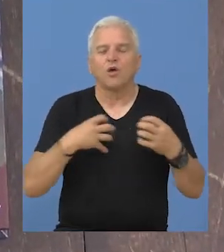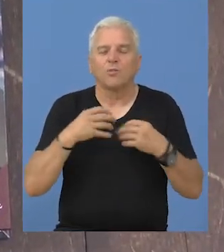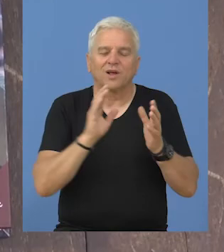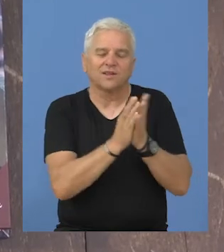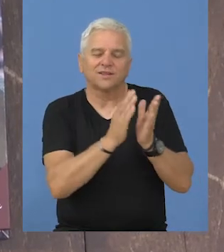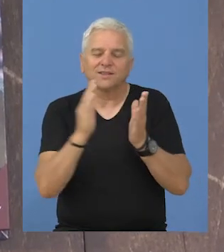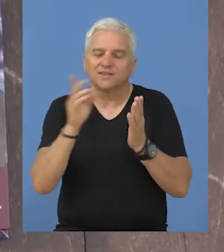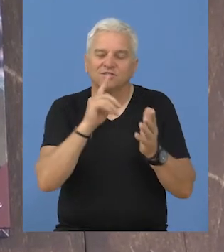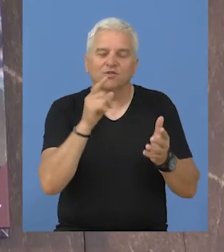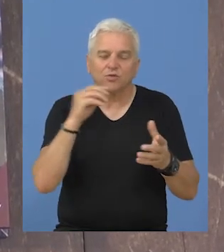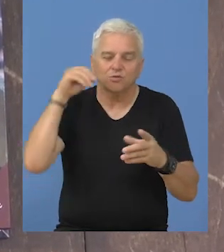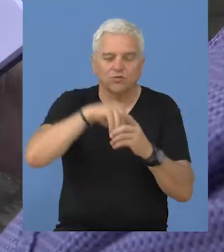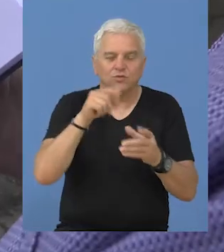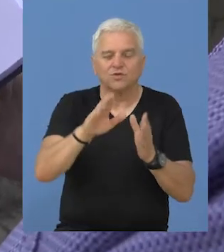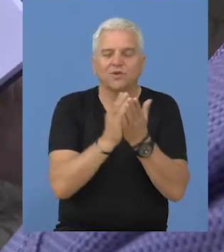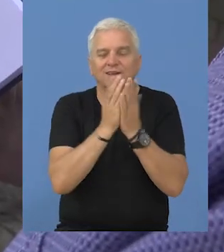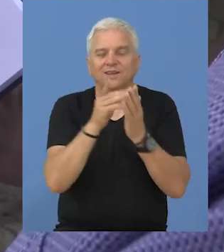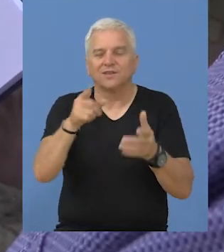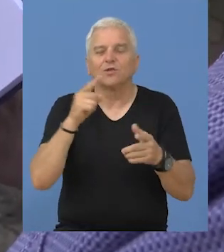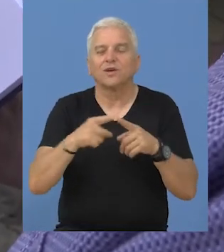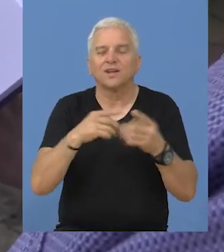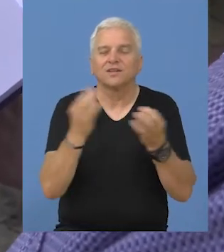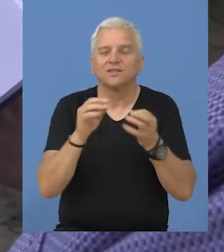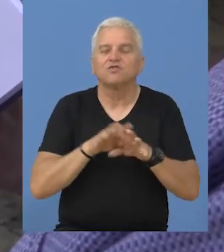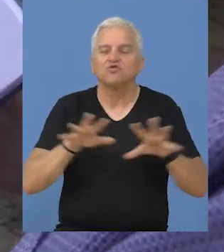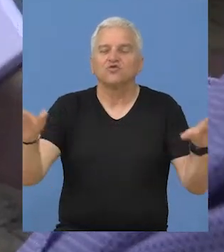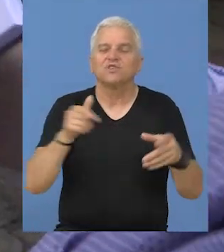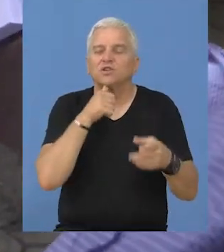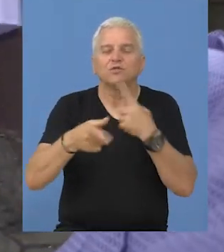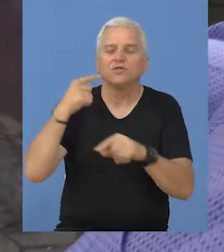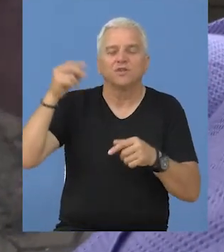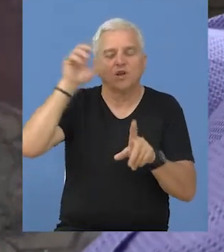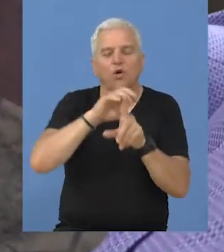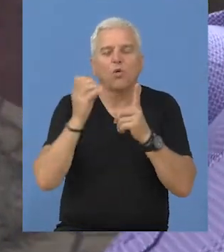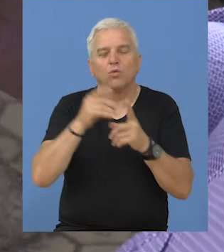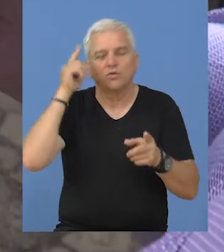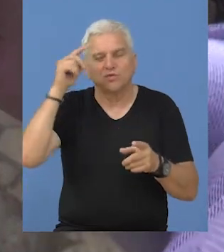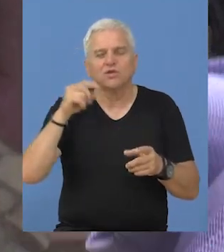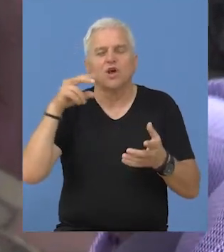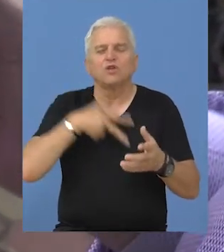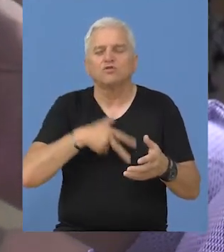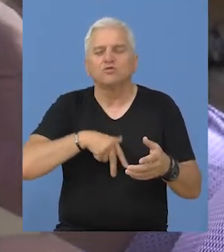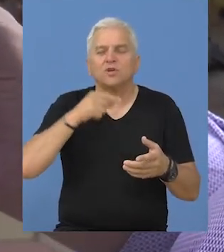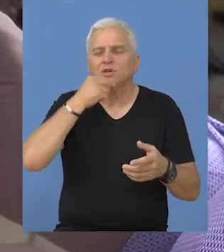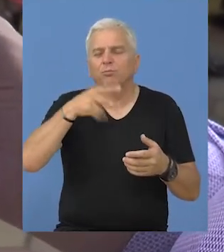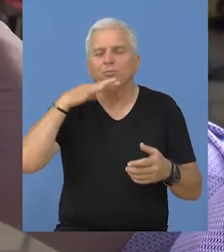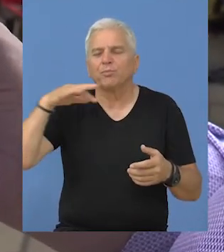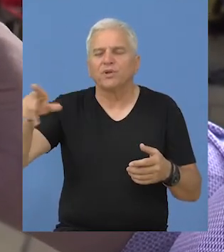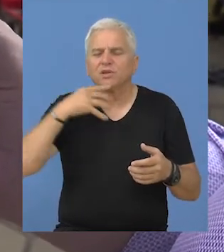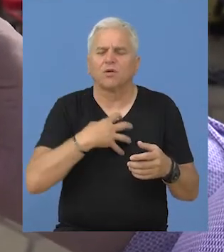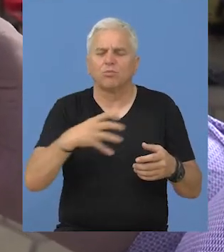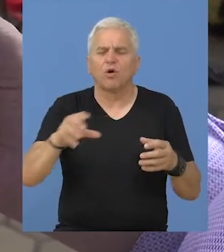Četiri dramska teksta koja se nalaze u ovoj knjizi povod su za širu istorijsku, kulturološku i sociološku priču o